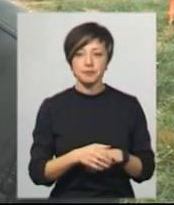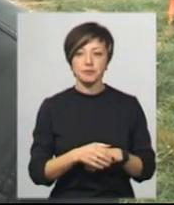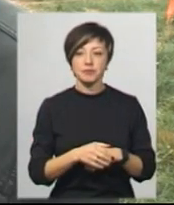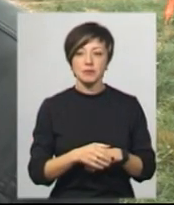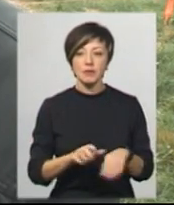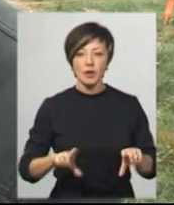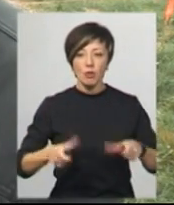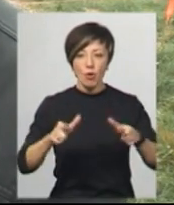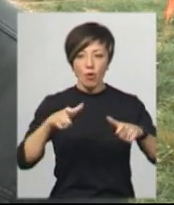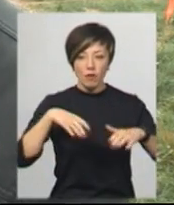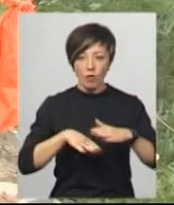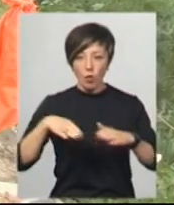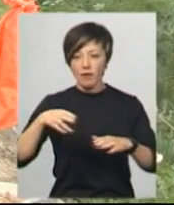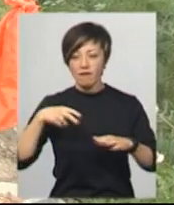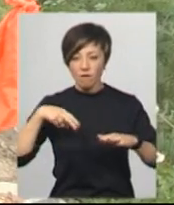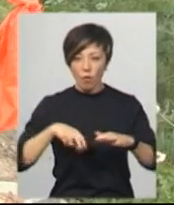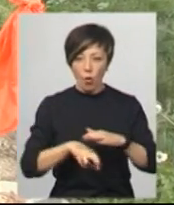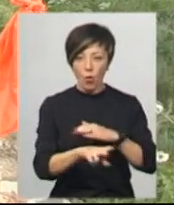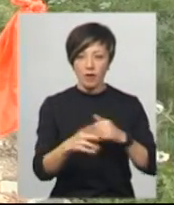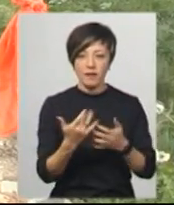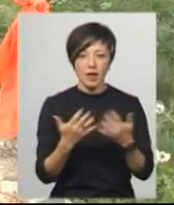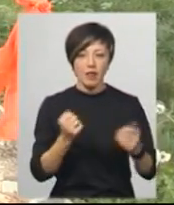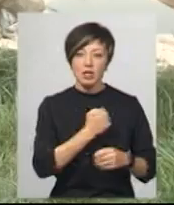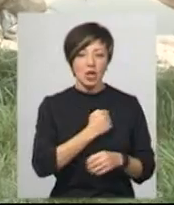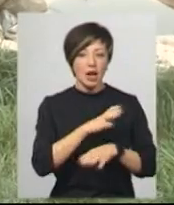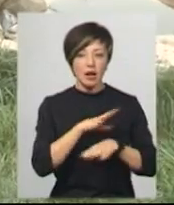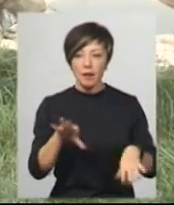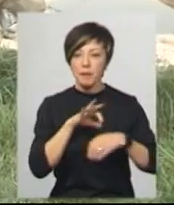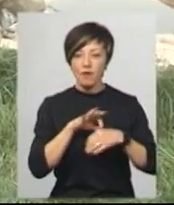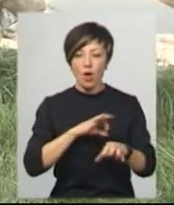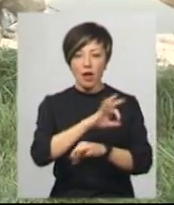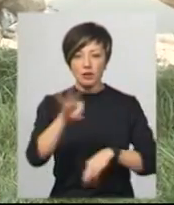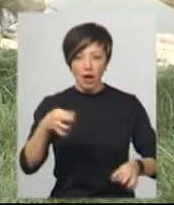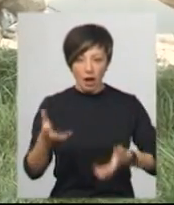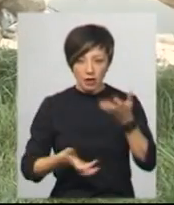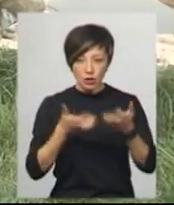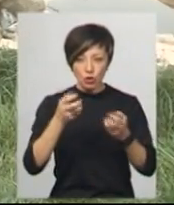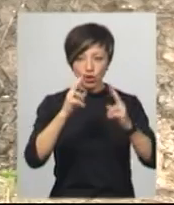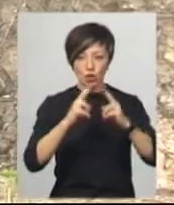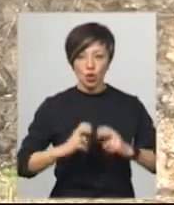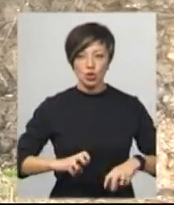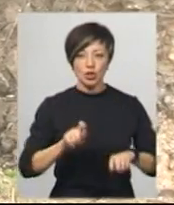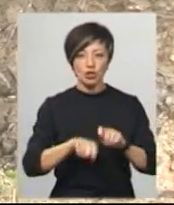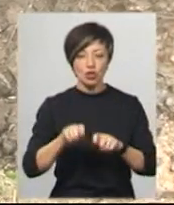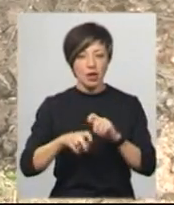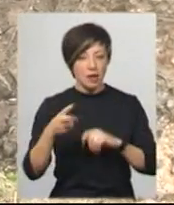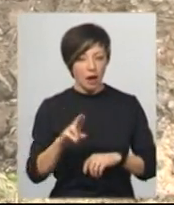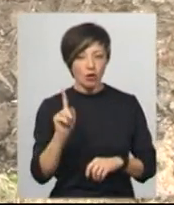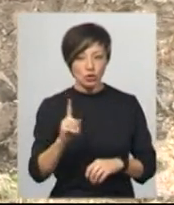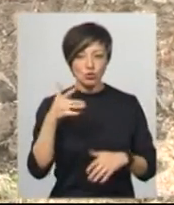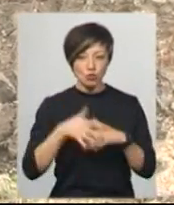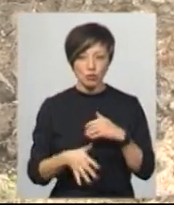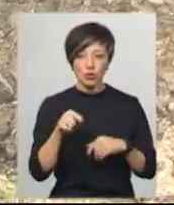мурованих льох, входів. «На жаль, не проводились архітектурно-археологічні дослідження, хоча